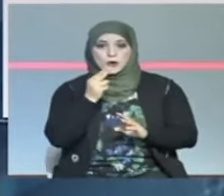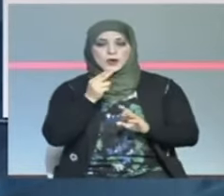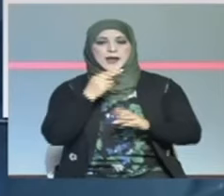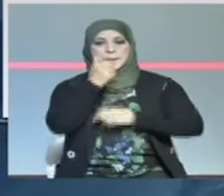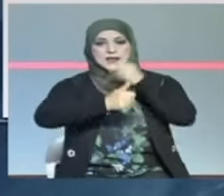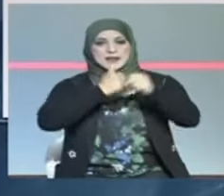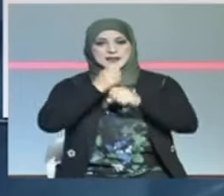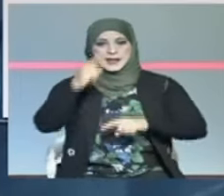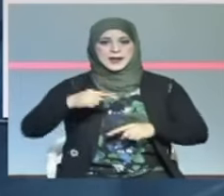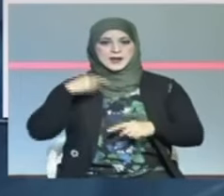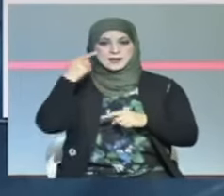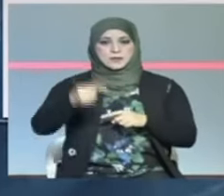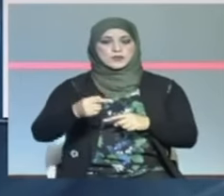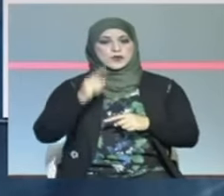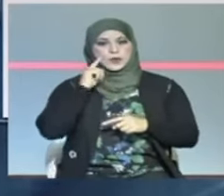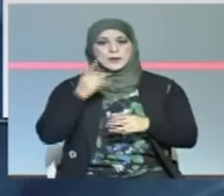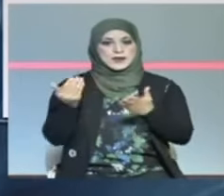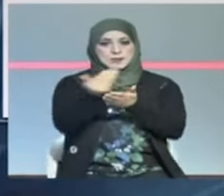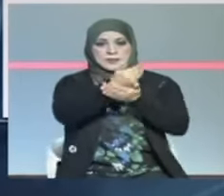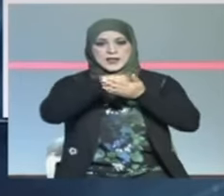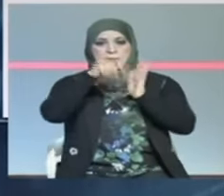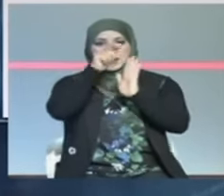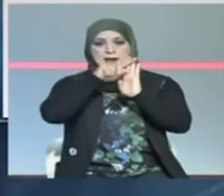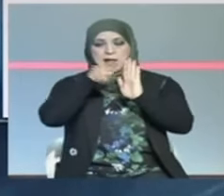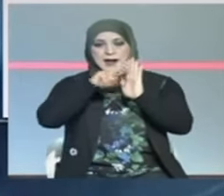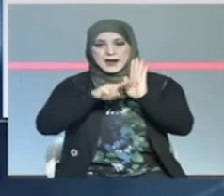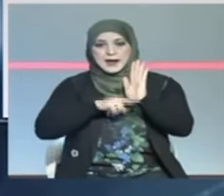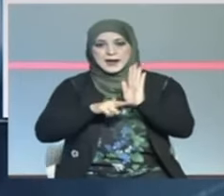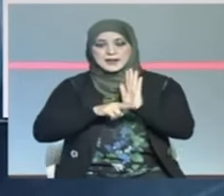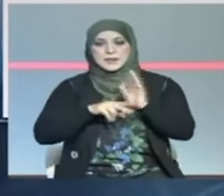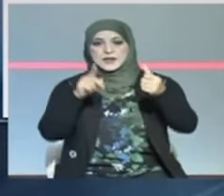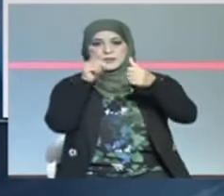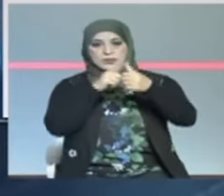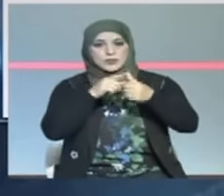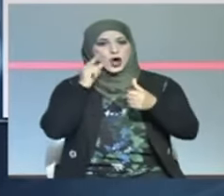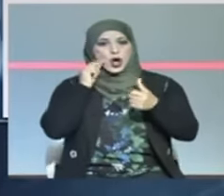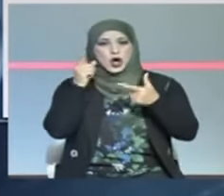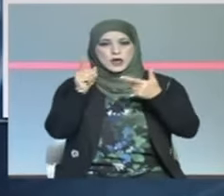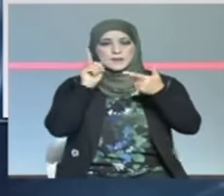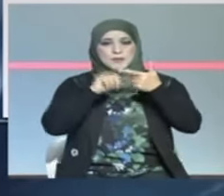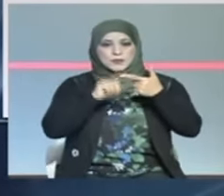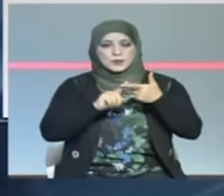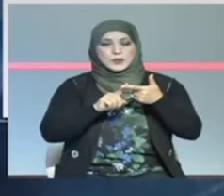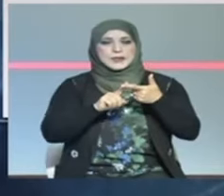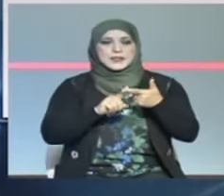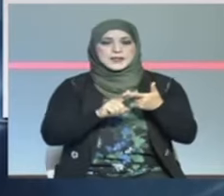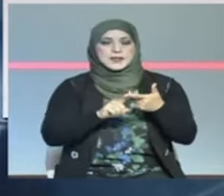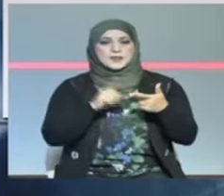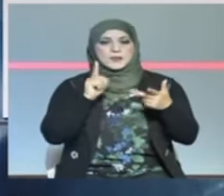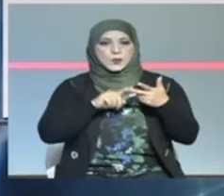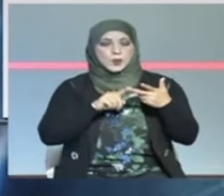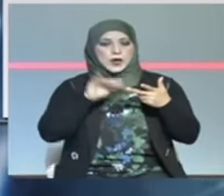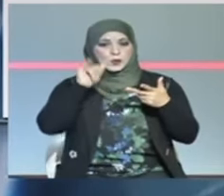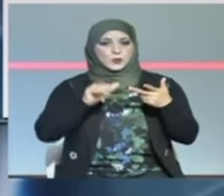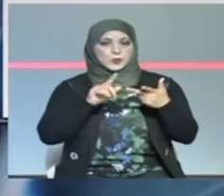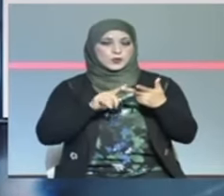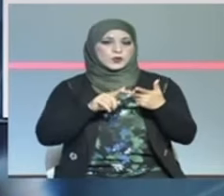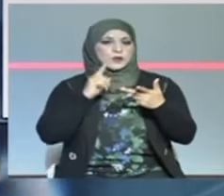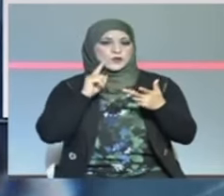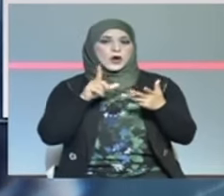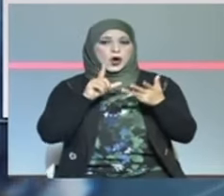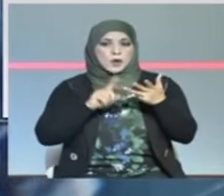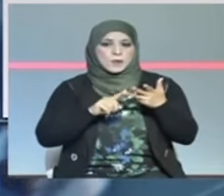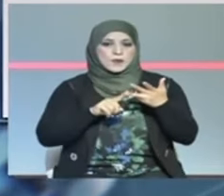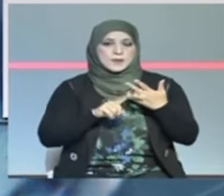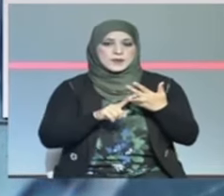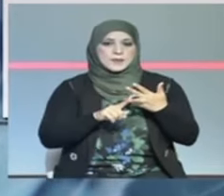القابل المقبلة وقد ضمت القائمة أسماء الحكام هيثم بيرات والصادق السالمي ويوسف أسرائيلي ويوسري